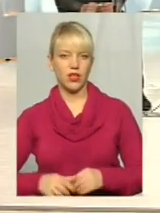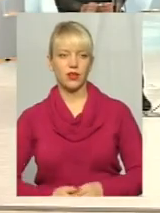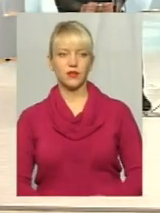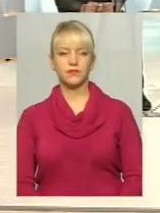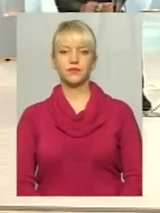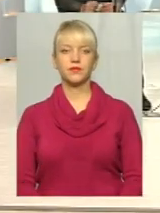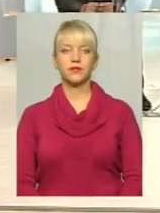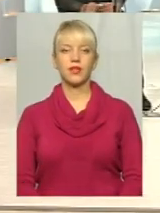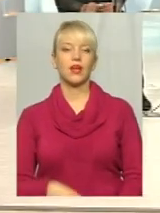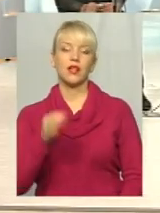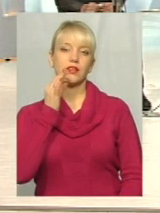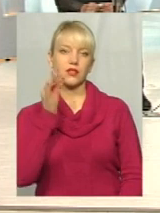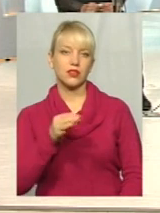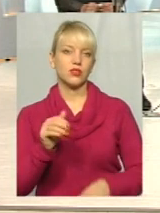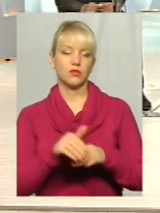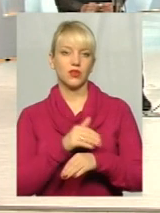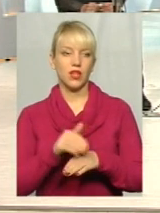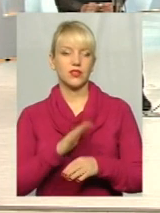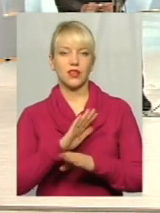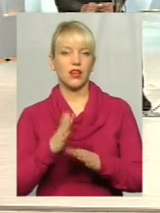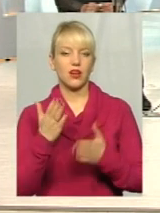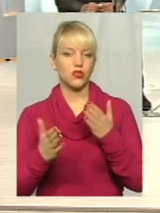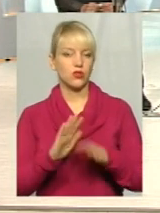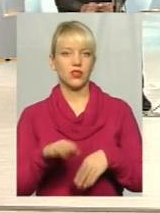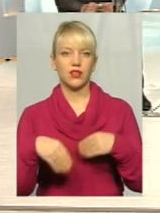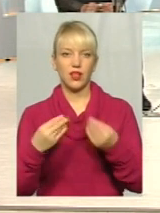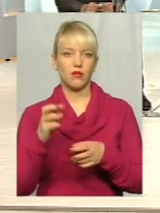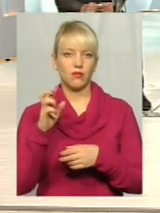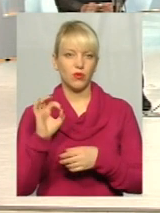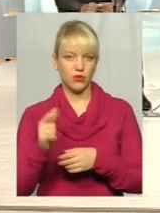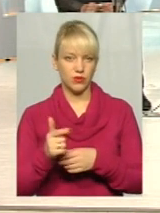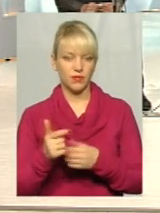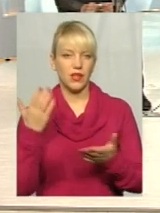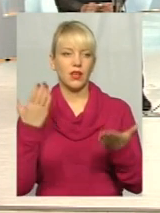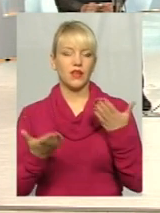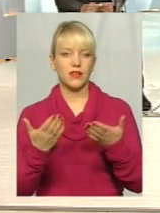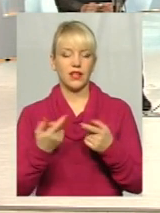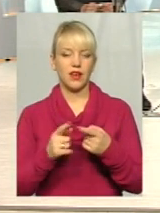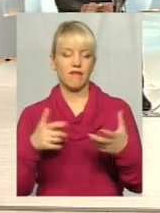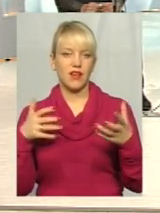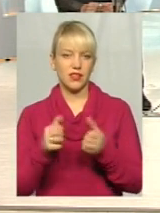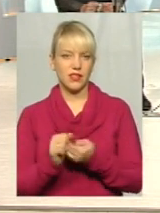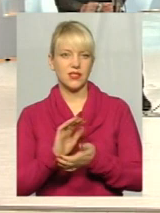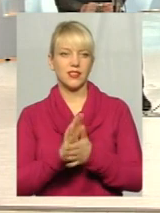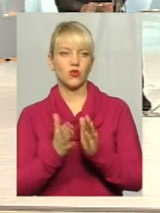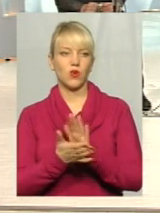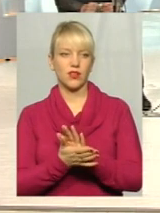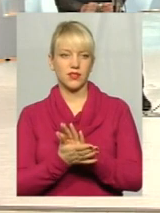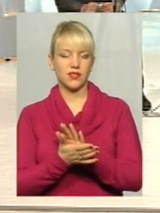будь ласка, якщо не доведе Господь при тій аварійній ситуації,